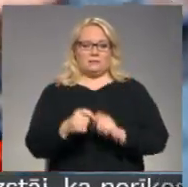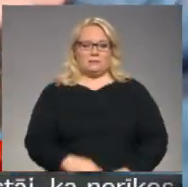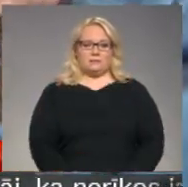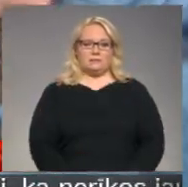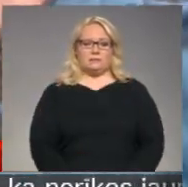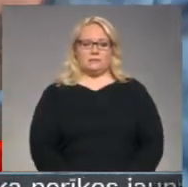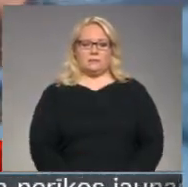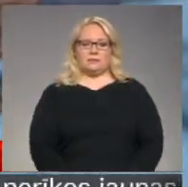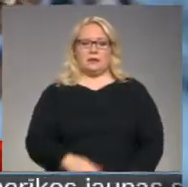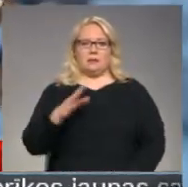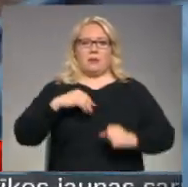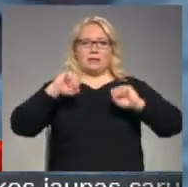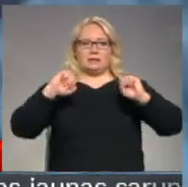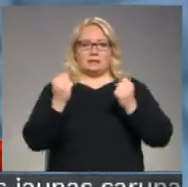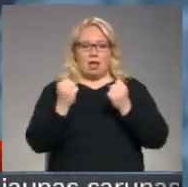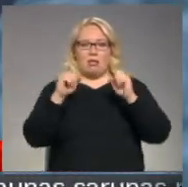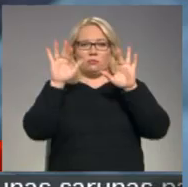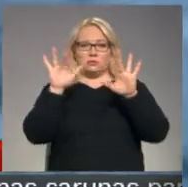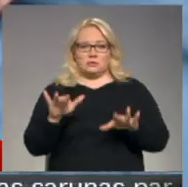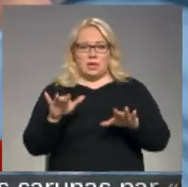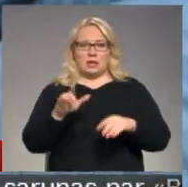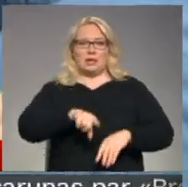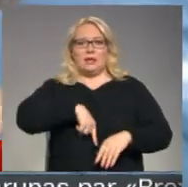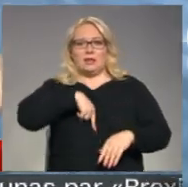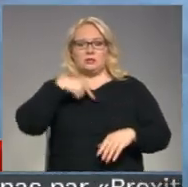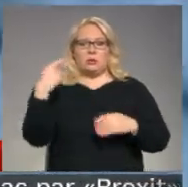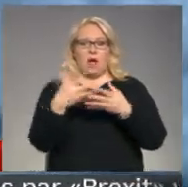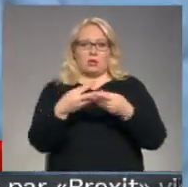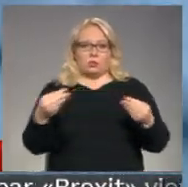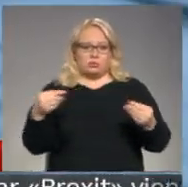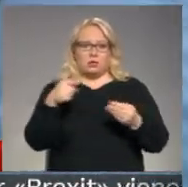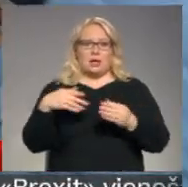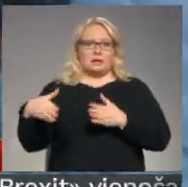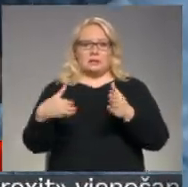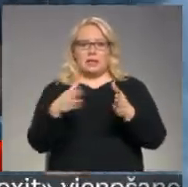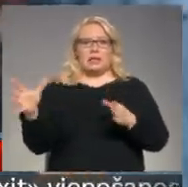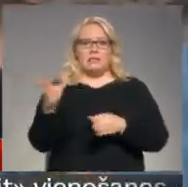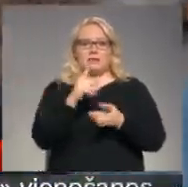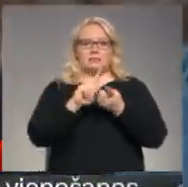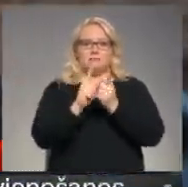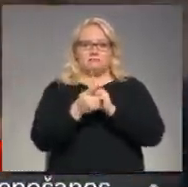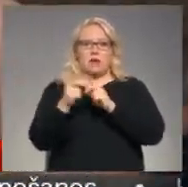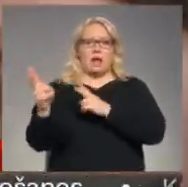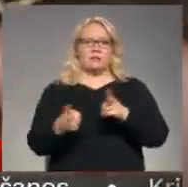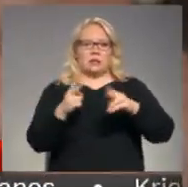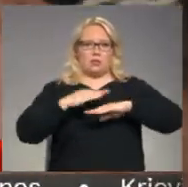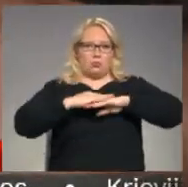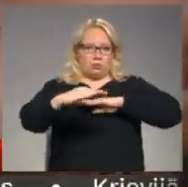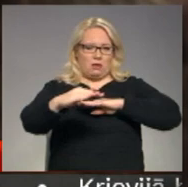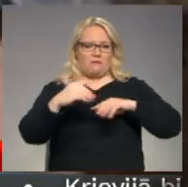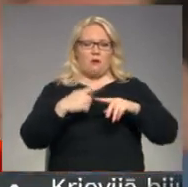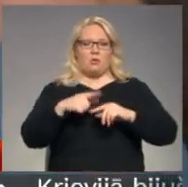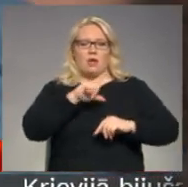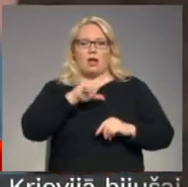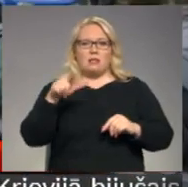Pēc sala un sniega, uznākot ilgstošām atkustinīm, šie ceļi viss pārvērš par slidotālu. Un tā kā